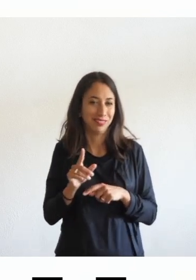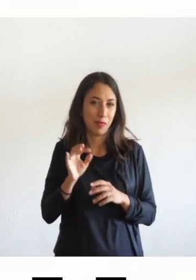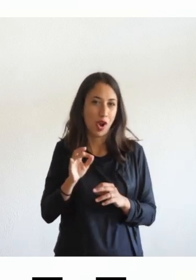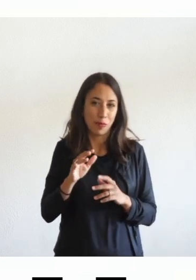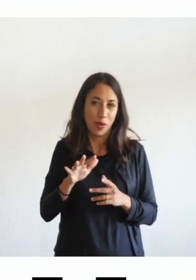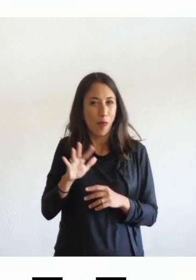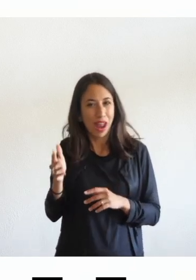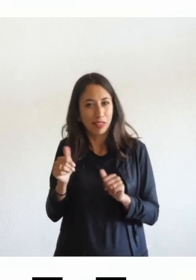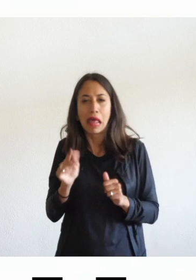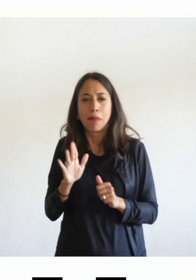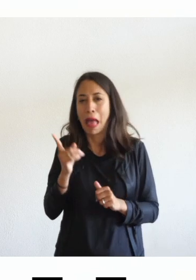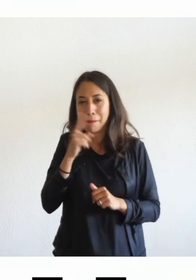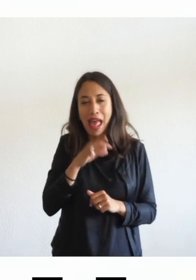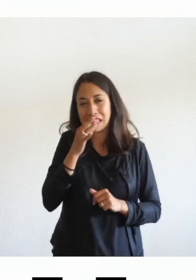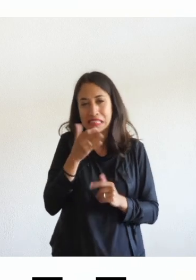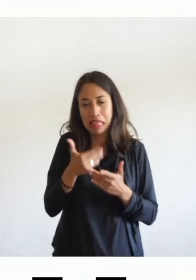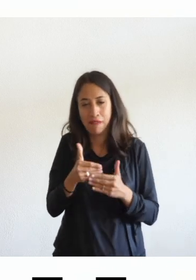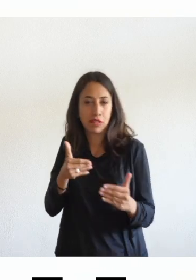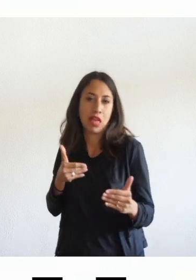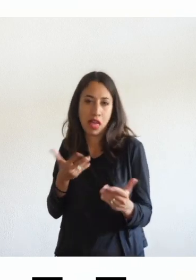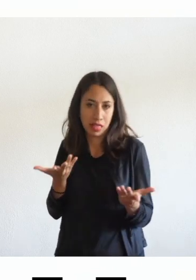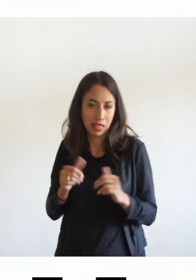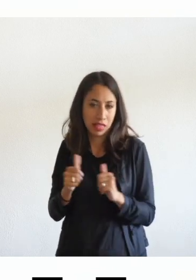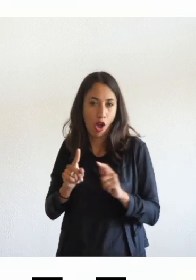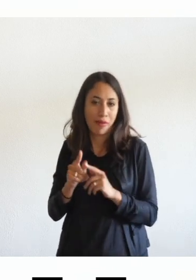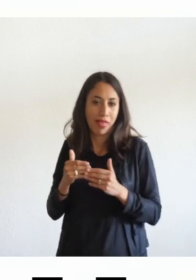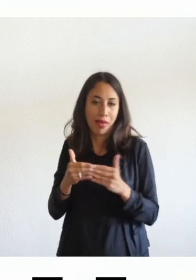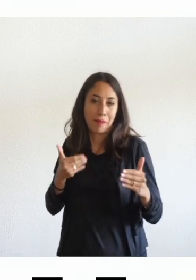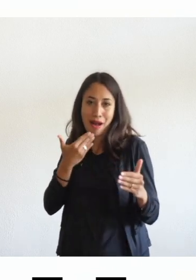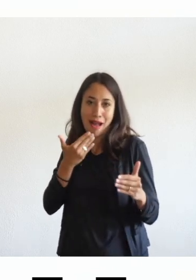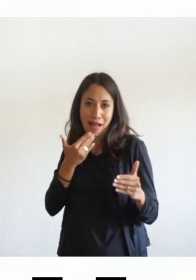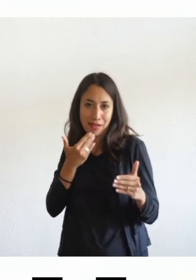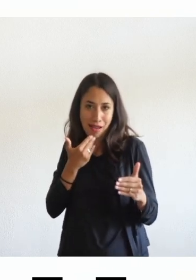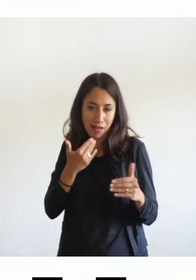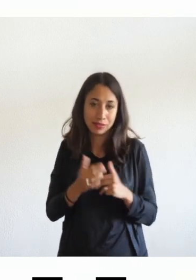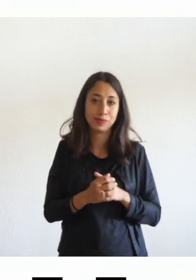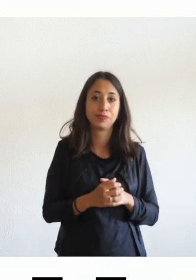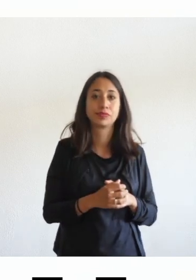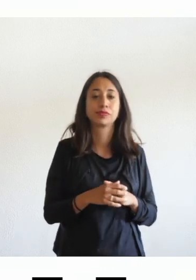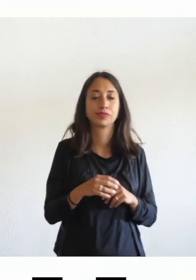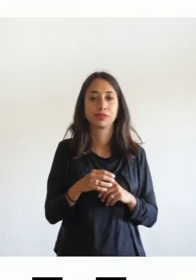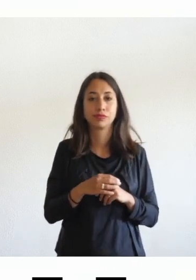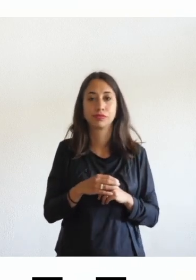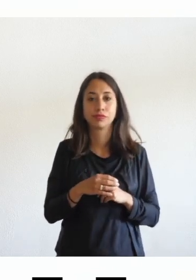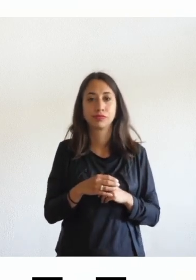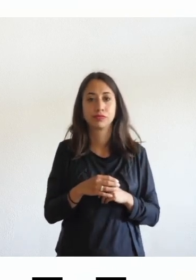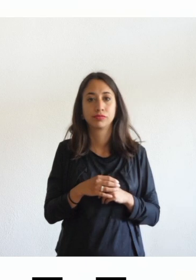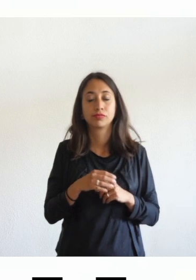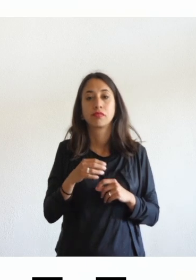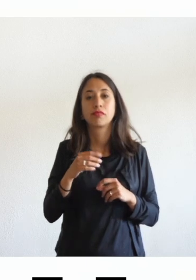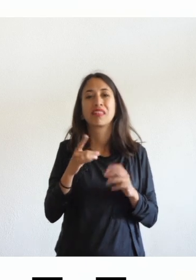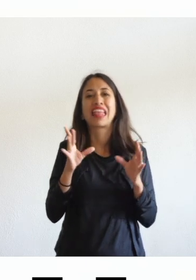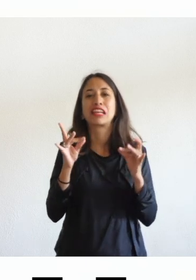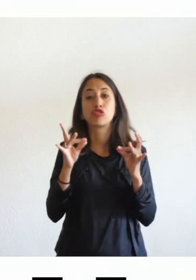'istruzione e il digital divide nell'istruzione poi a cascata ha un effetto quasi